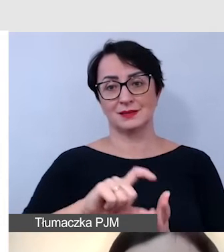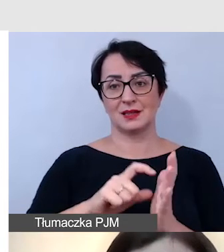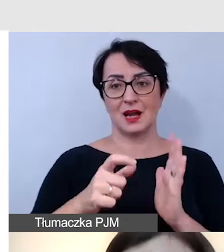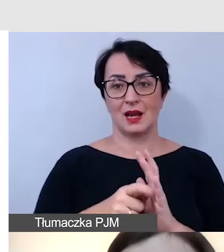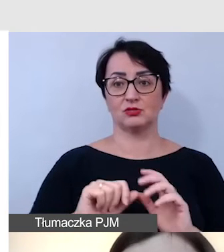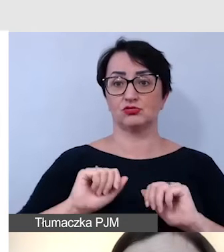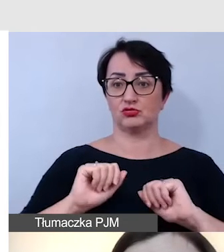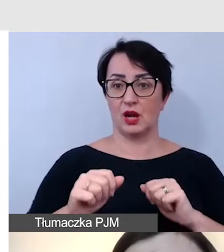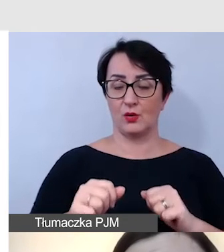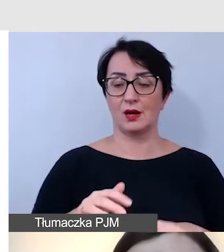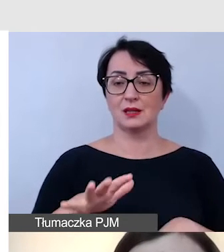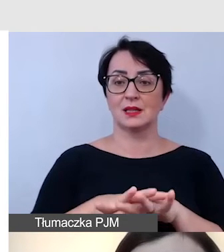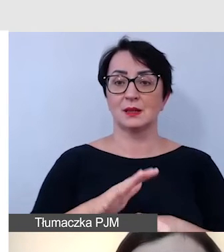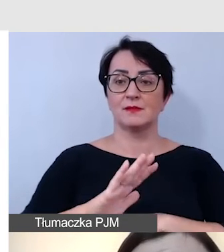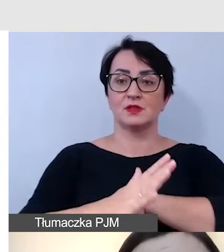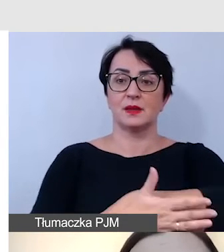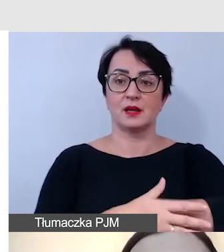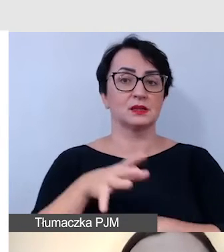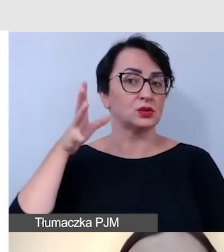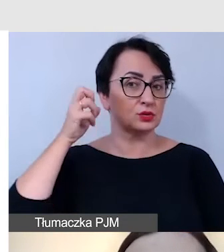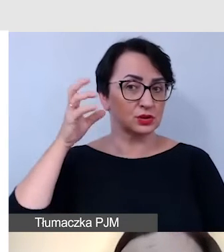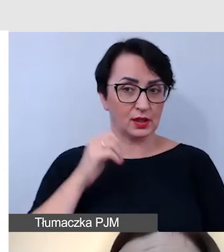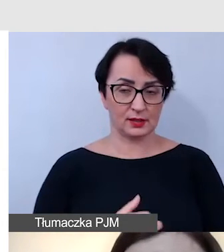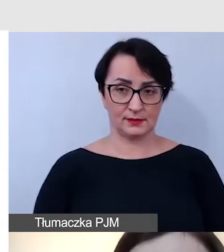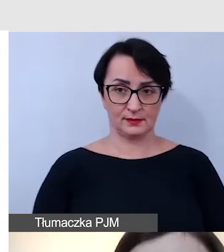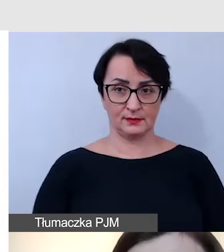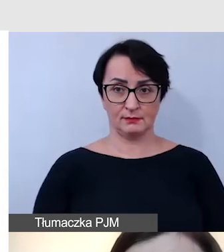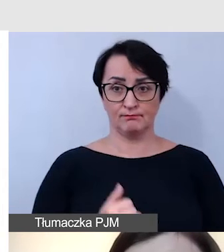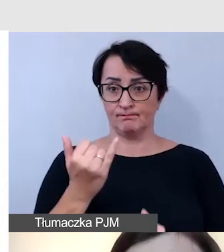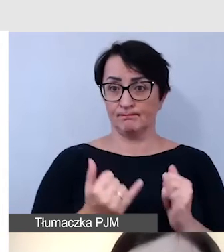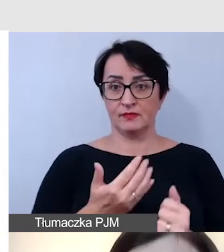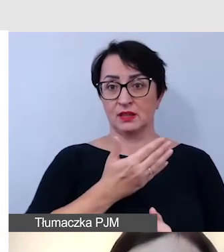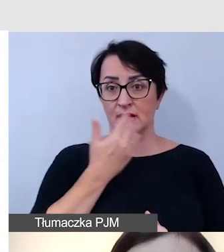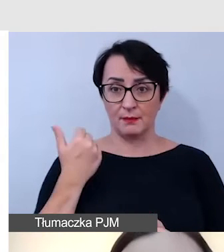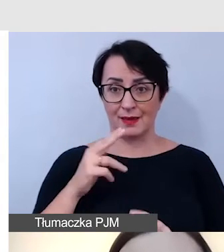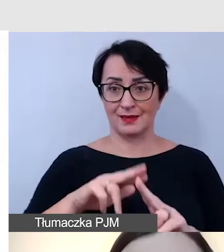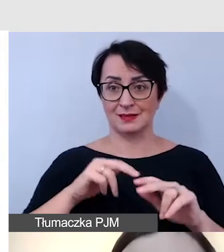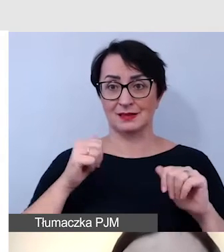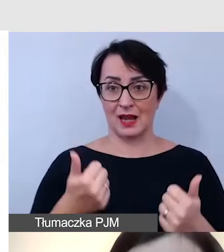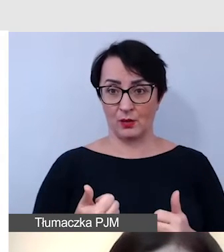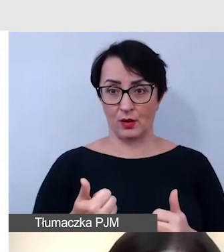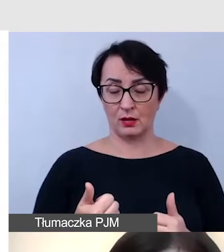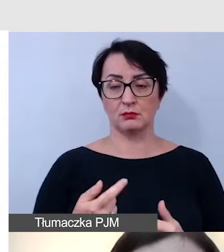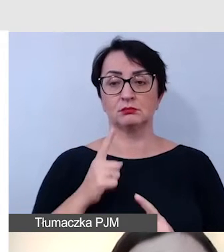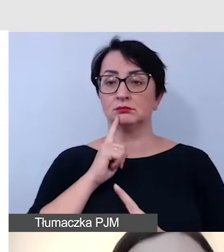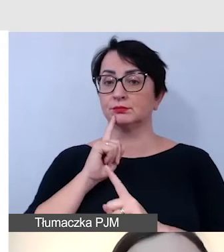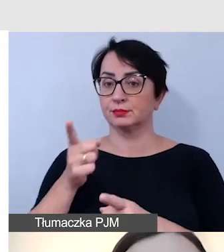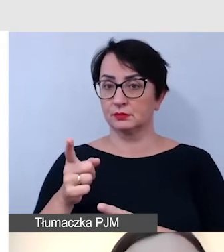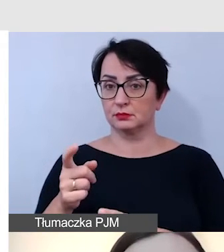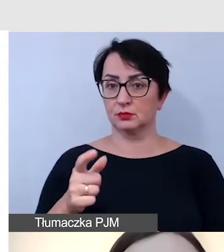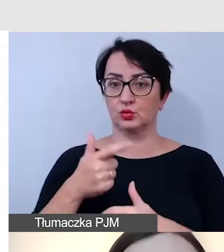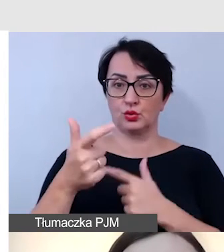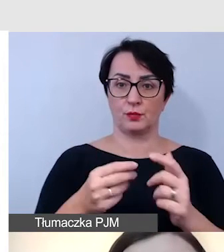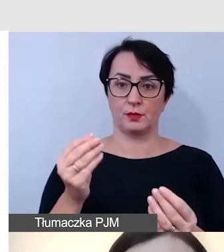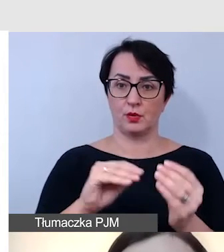działają systemy wspierające słyszenie. Jeśli nie ma zamontowanych na stałe, to zamawiamy